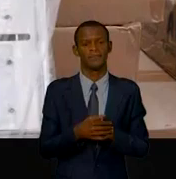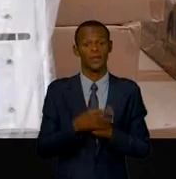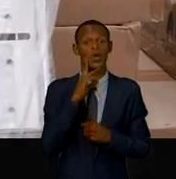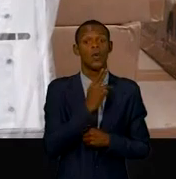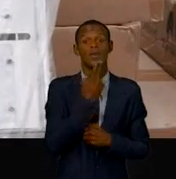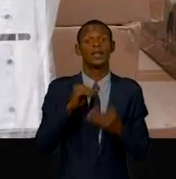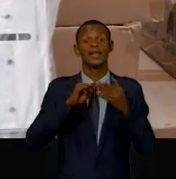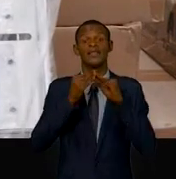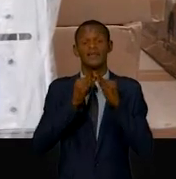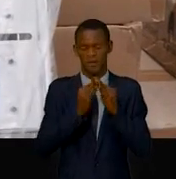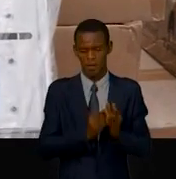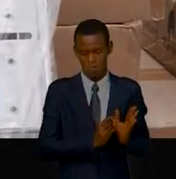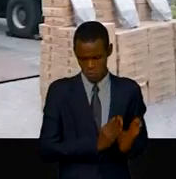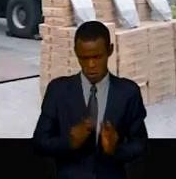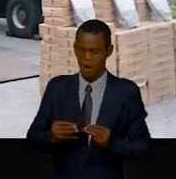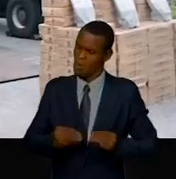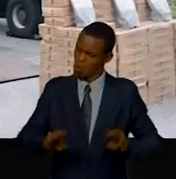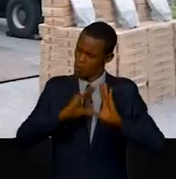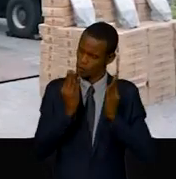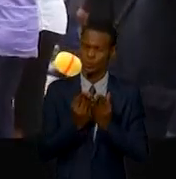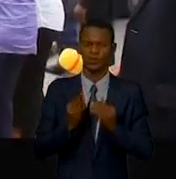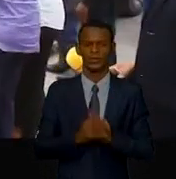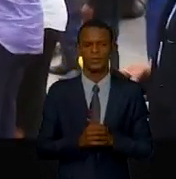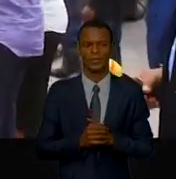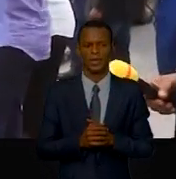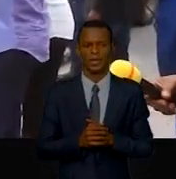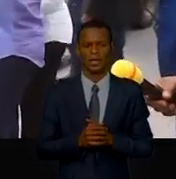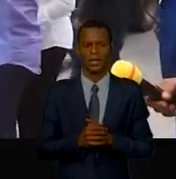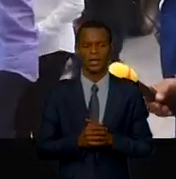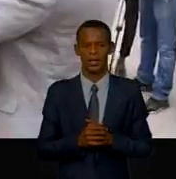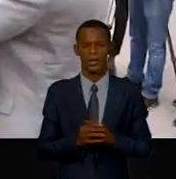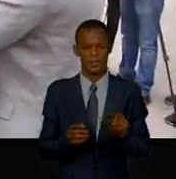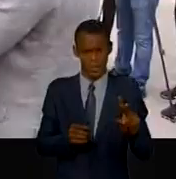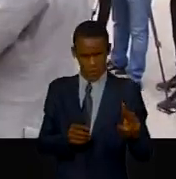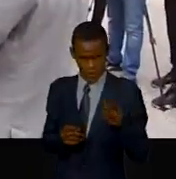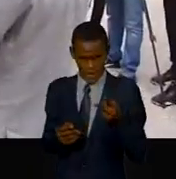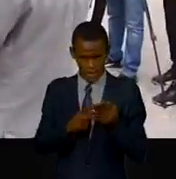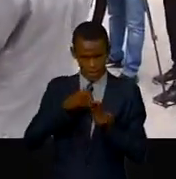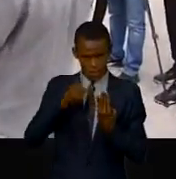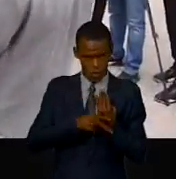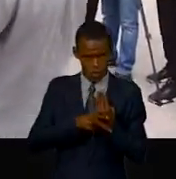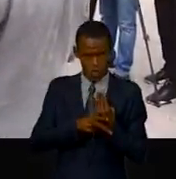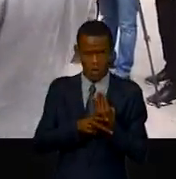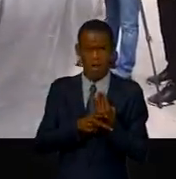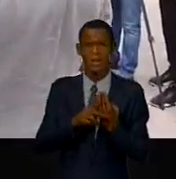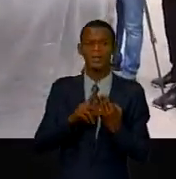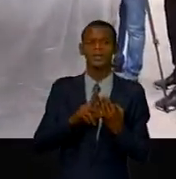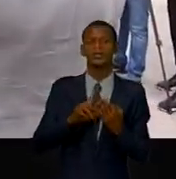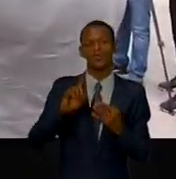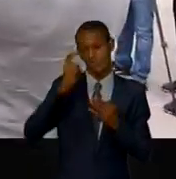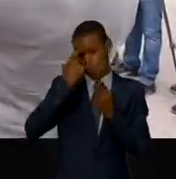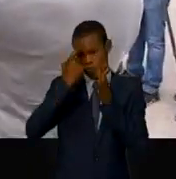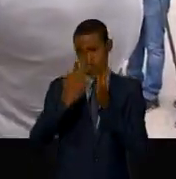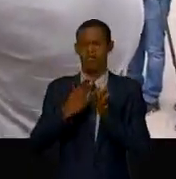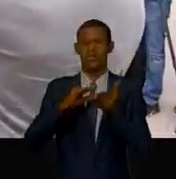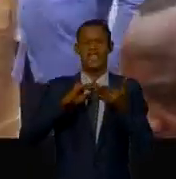Pour les deuxièmes paliers le gouverneur Jantiningo Bilambaka a lancé les travaux pour la partie est de Kinshasa de l'esplanade de l